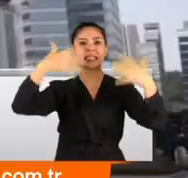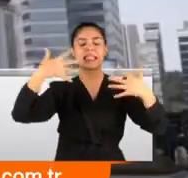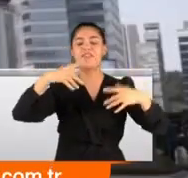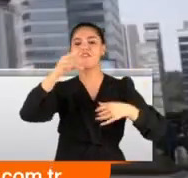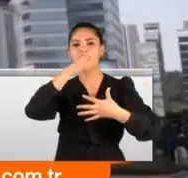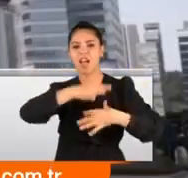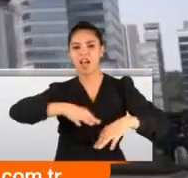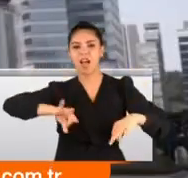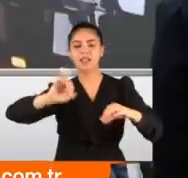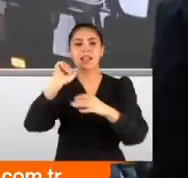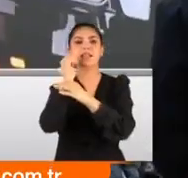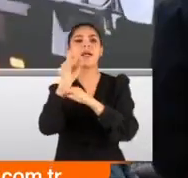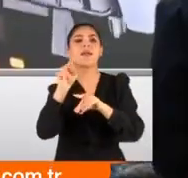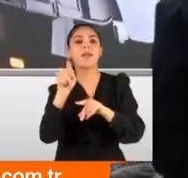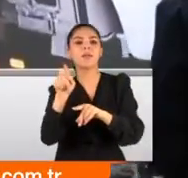görenleri hayran bıraktırıyor.